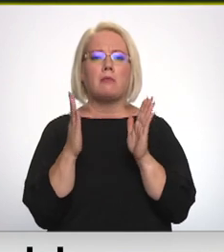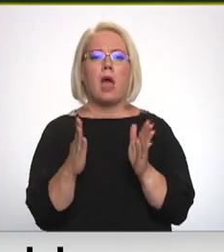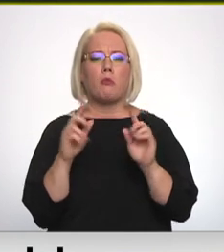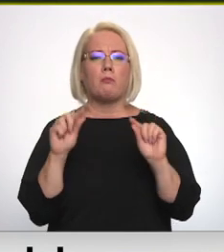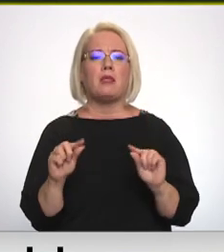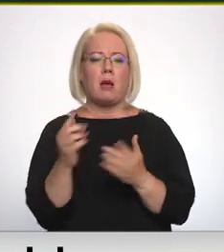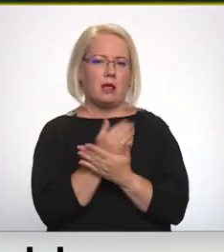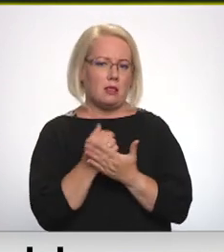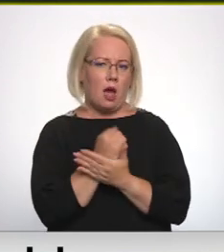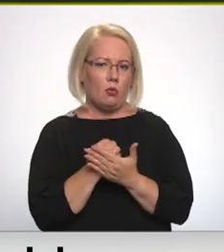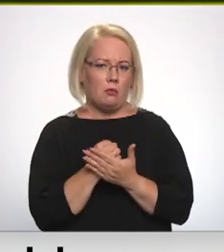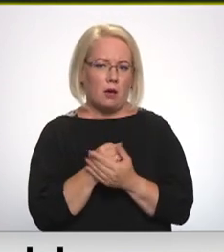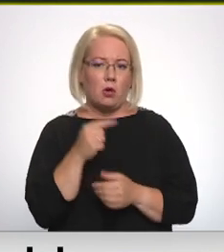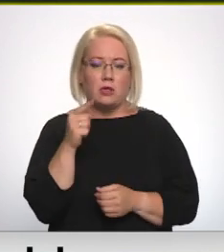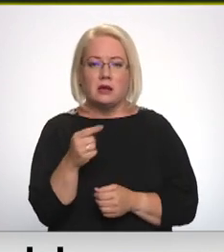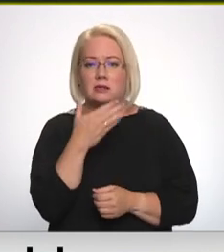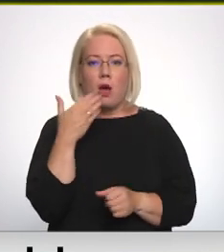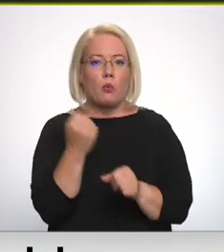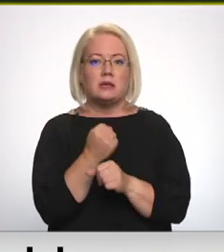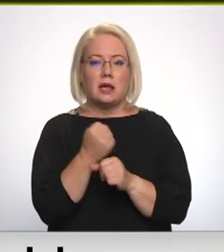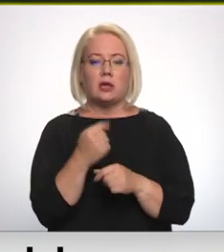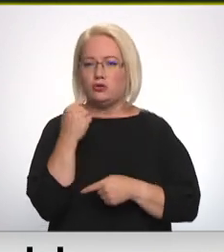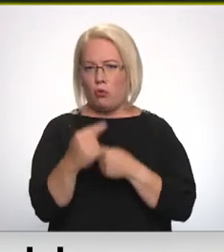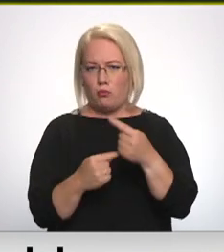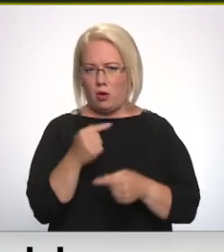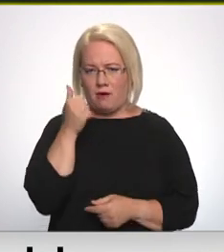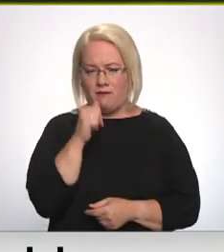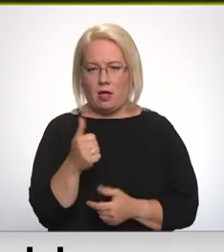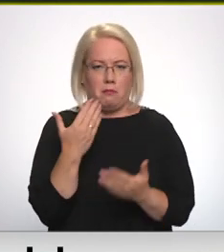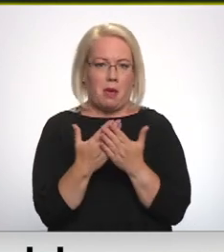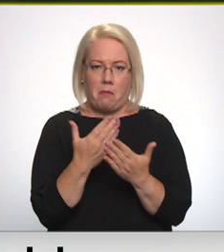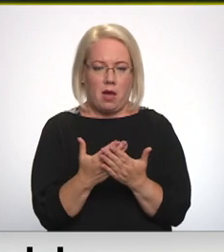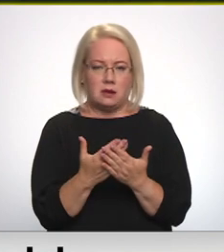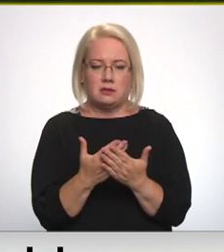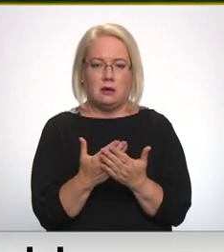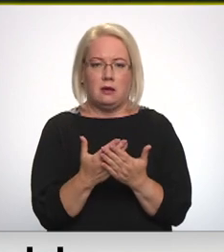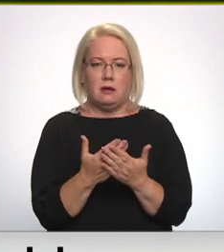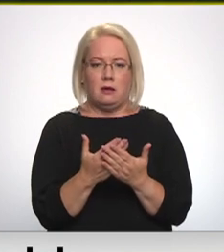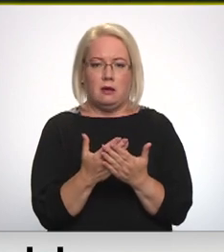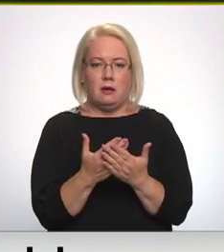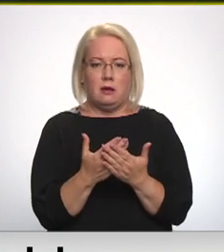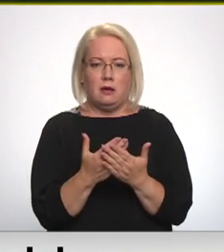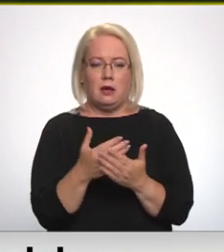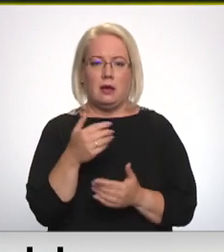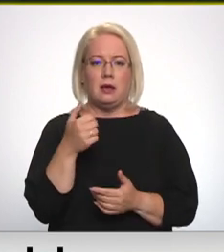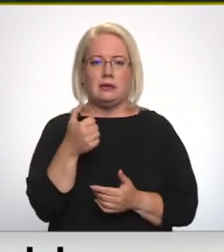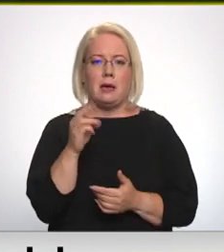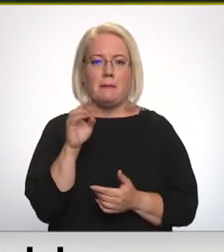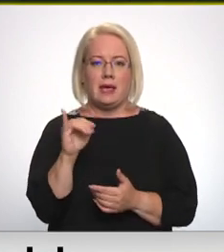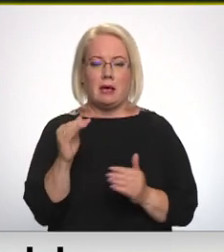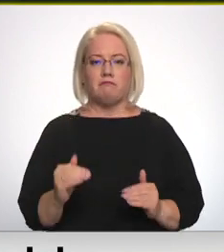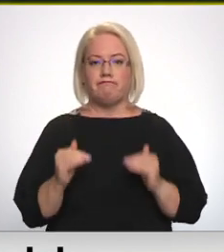ienākumiem. Tas nav izdarīts vēl joprojām. Kaut vai piemērs, ja gājami ir